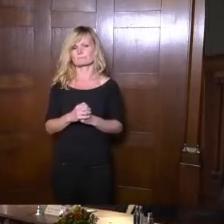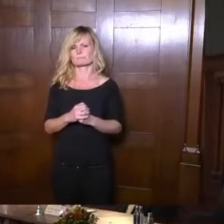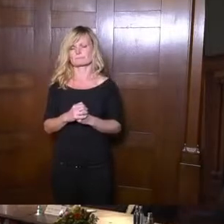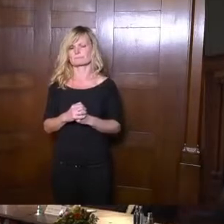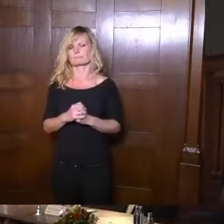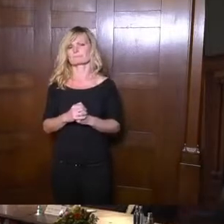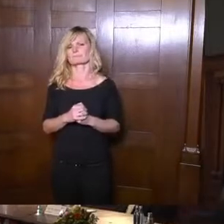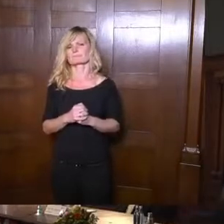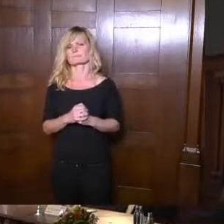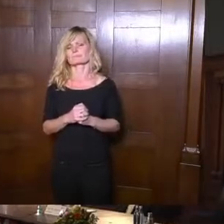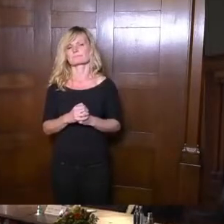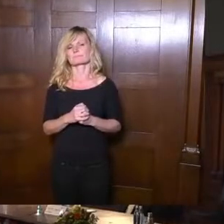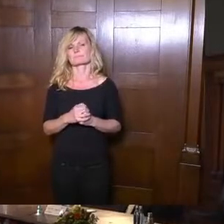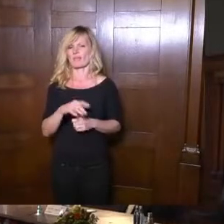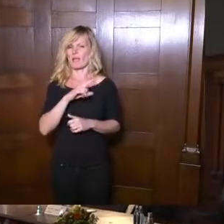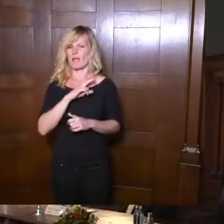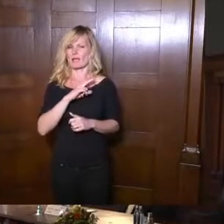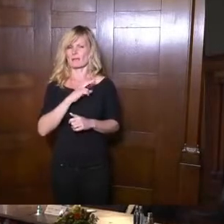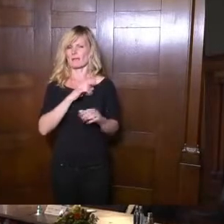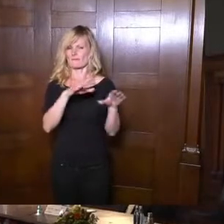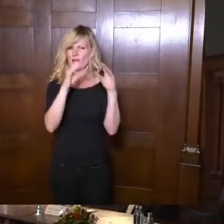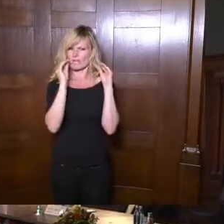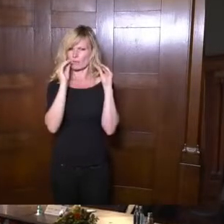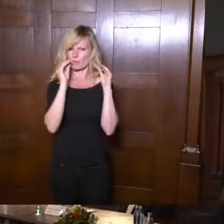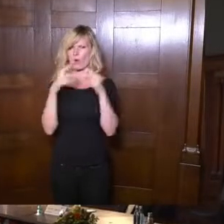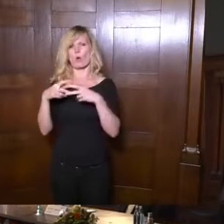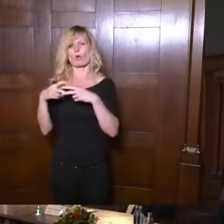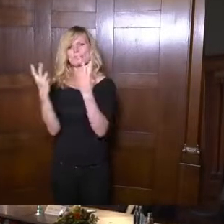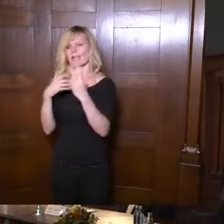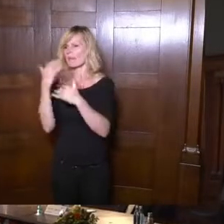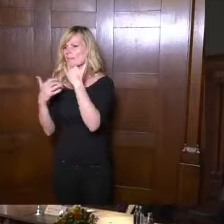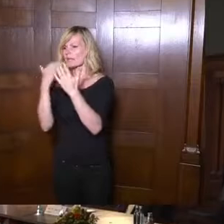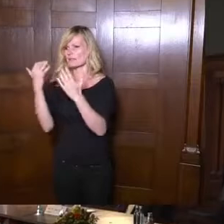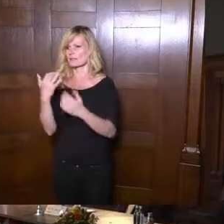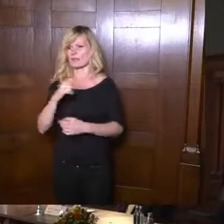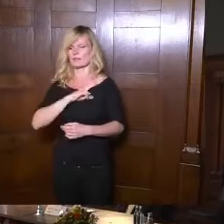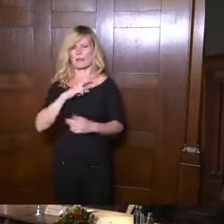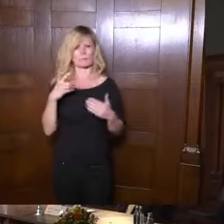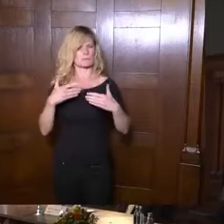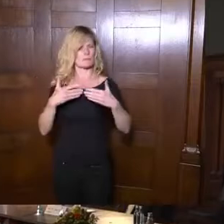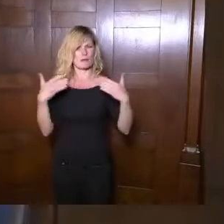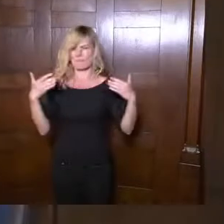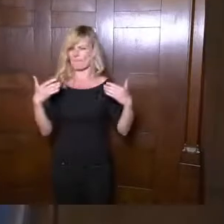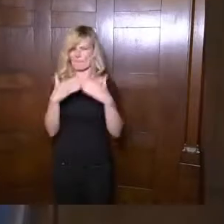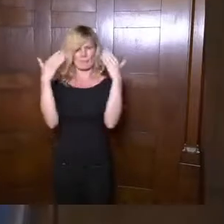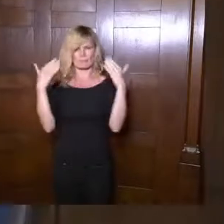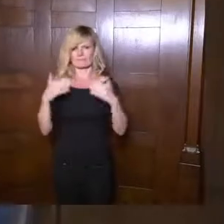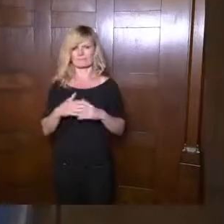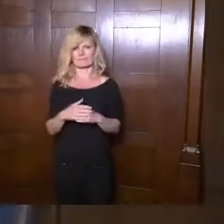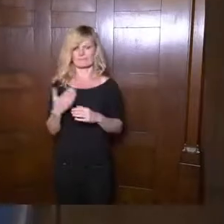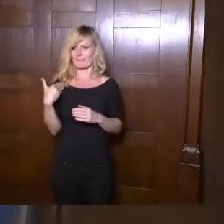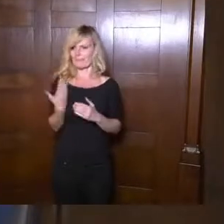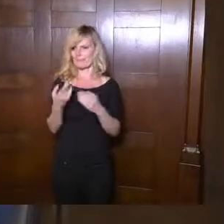Widerspruch zwischen der eigenen Wahrnehmung und der offiziellen Berichterstattung. Kann ich bis heute noch nicht ganz